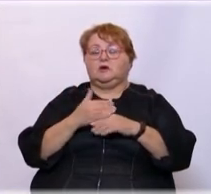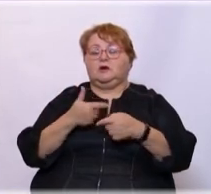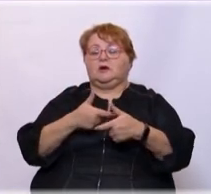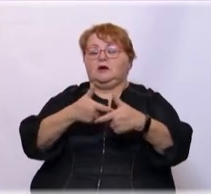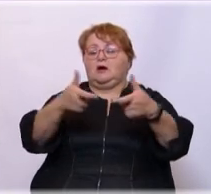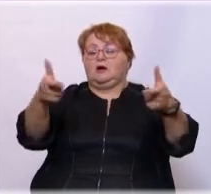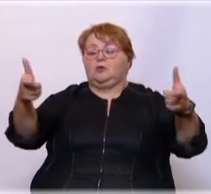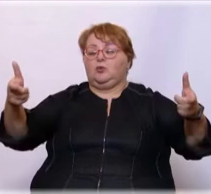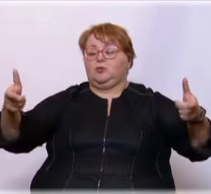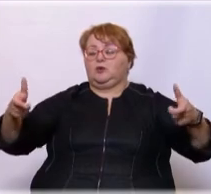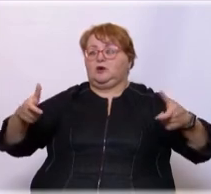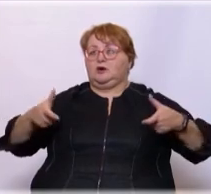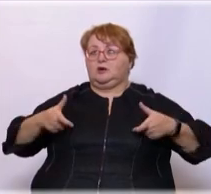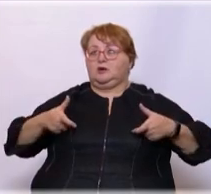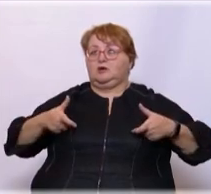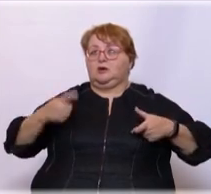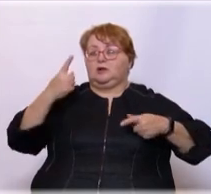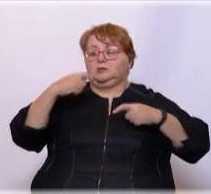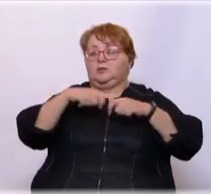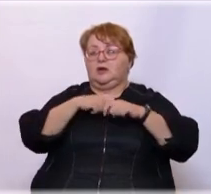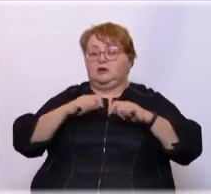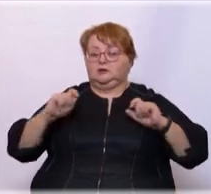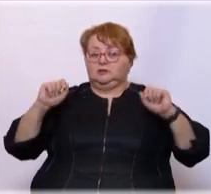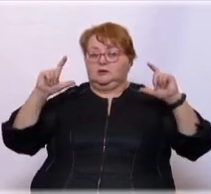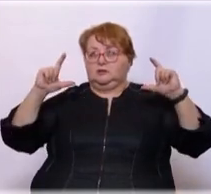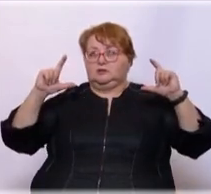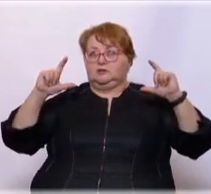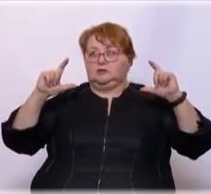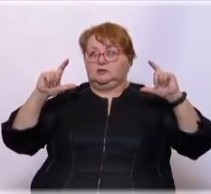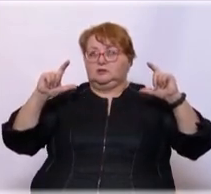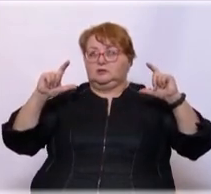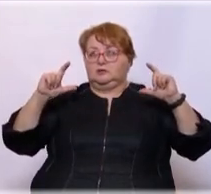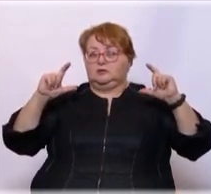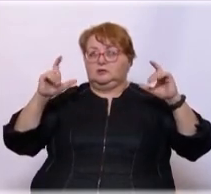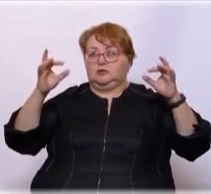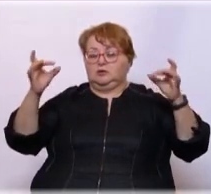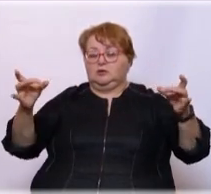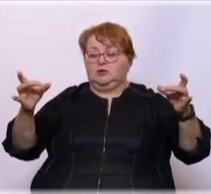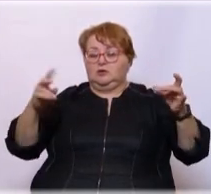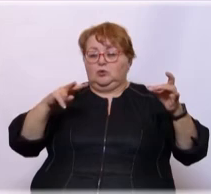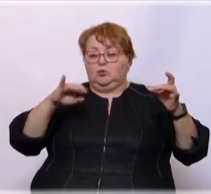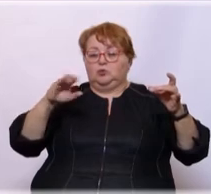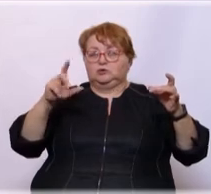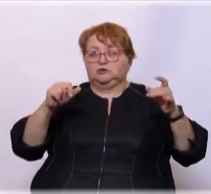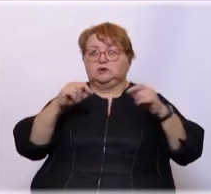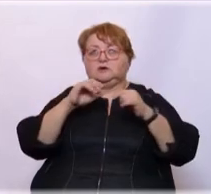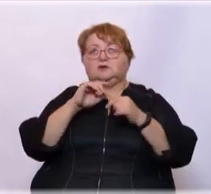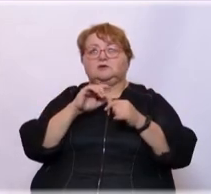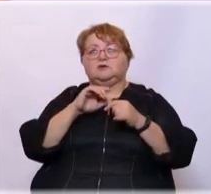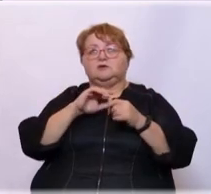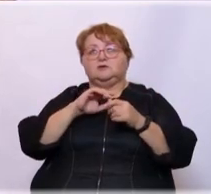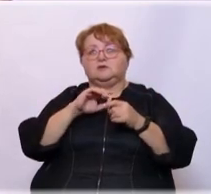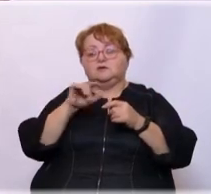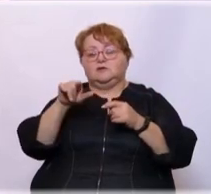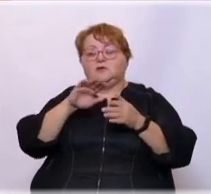С бортиками? С бортиками метровыми и с лузами. Ага. Бильярдный стол на земле. Так вместо кия у вас